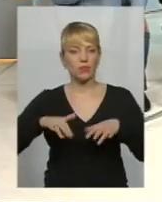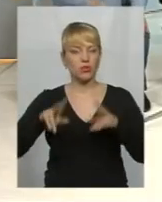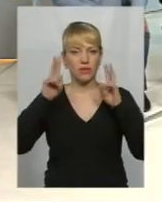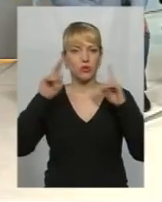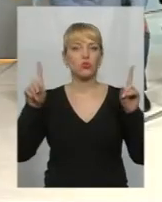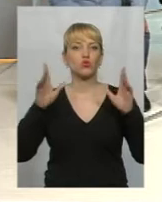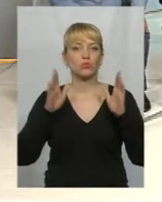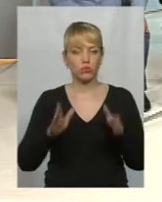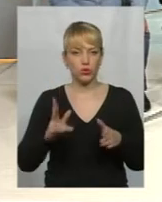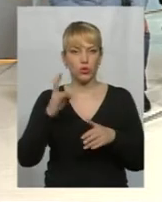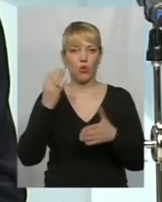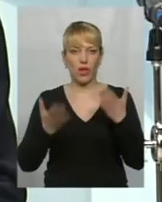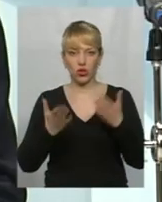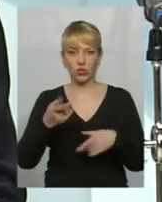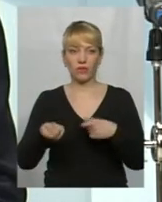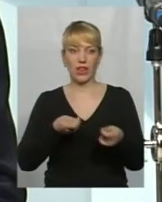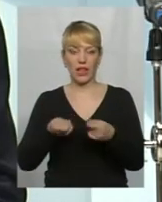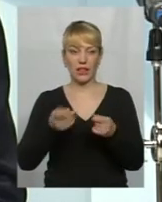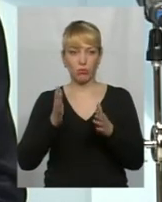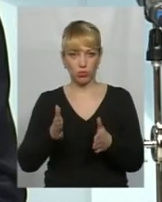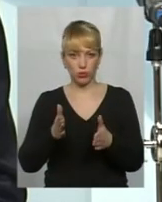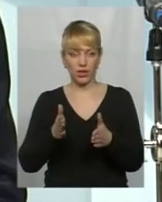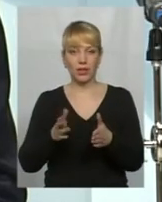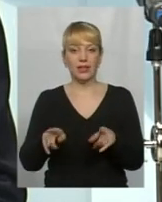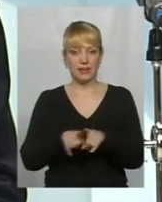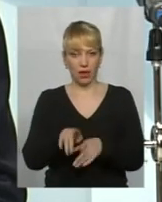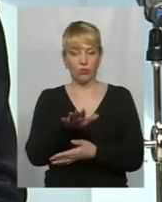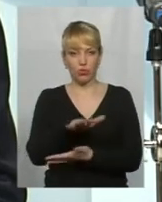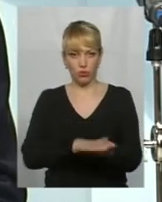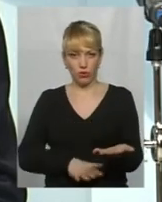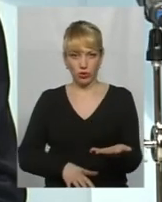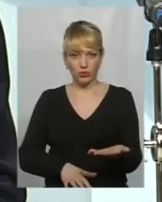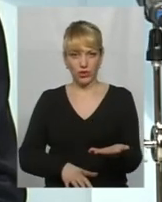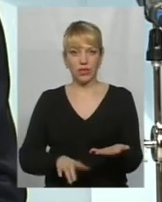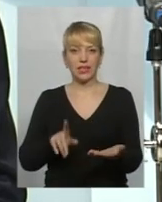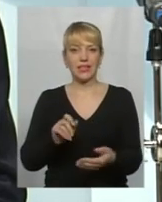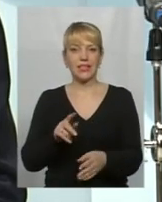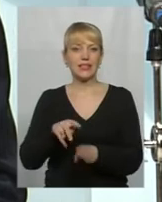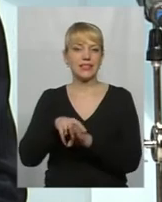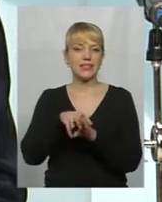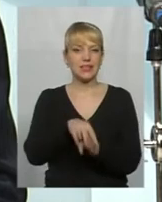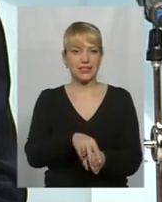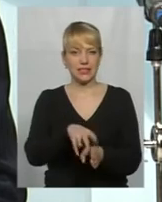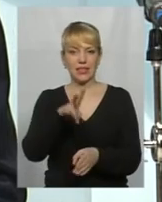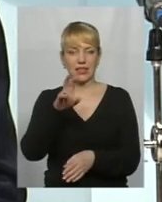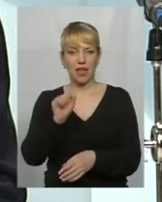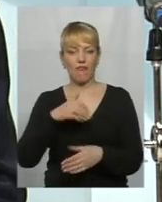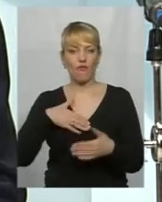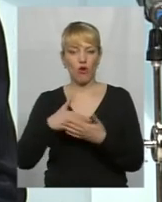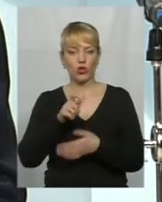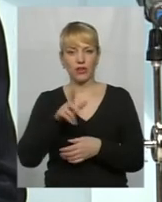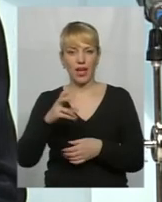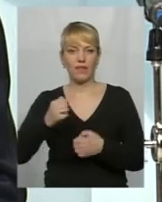якщо влада буде все ж таки так далі продовжувати і тиск на волонтерів, на